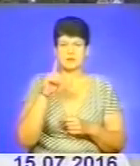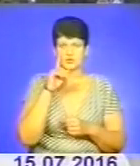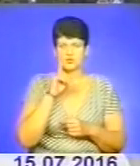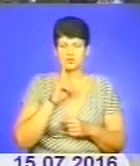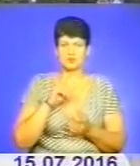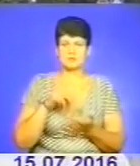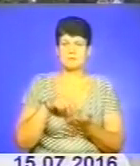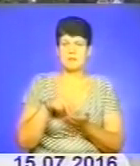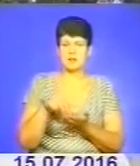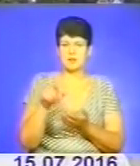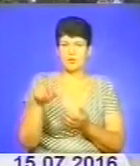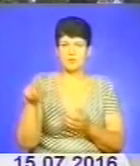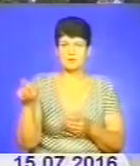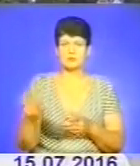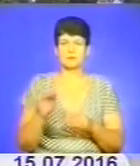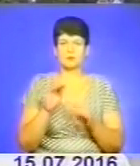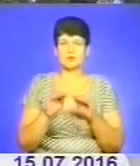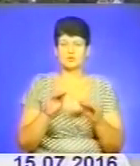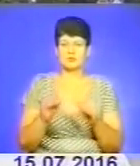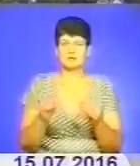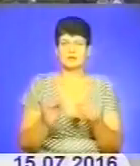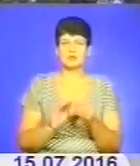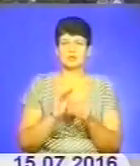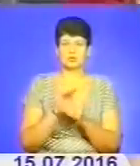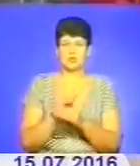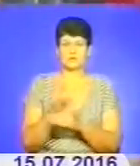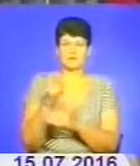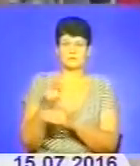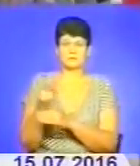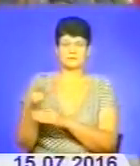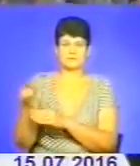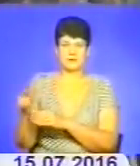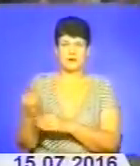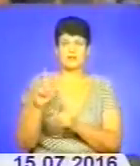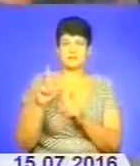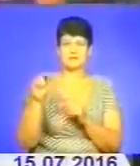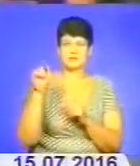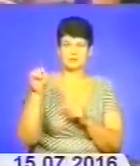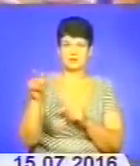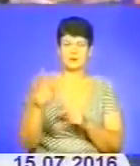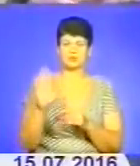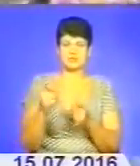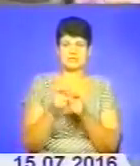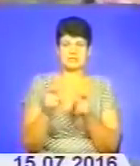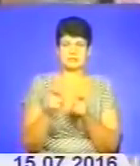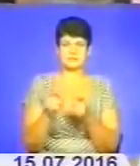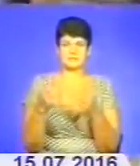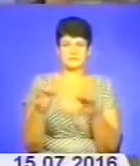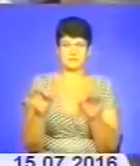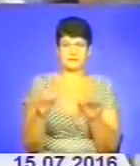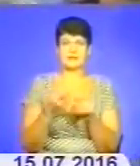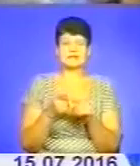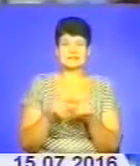Зарваниці цьогоріч облаштували додаткові паркувальні місця. Але в'їзд туди буде за перепустками. Це на